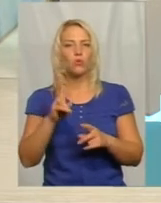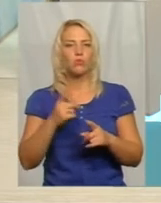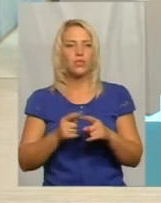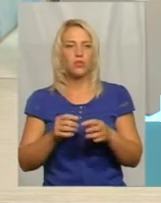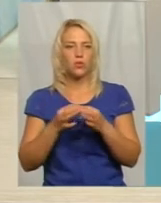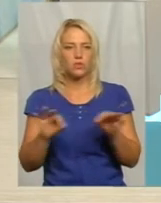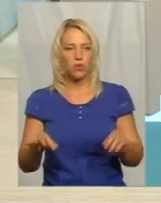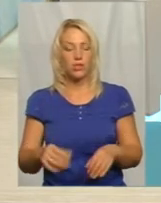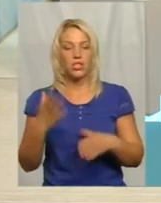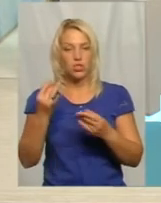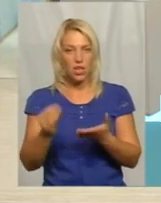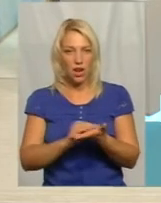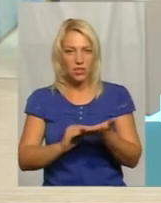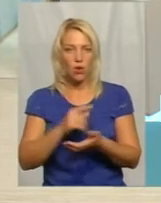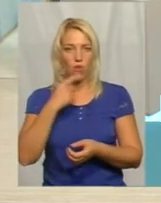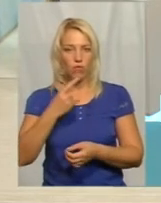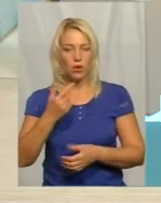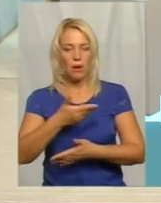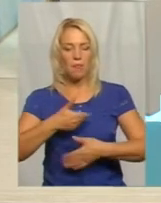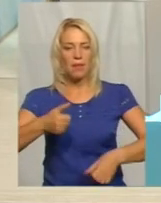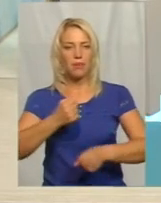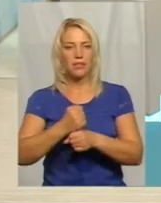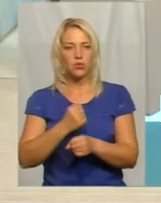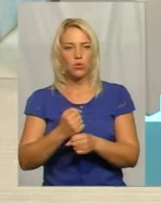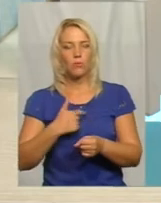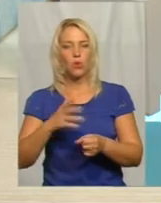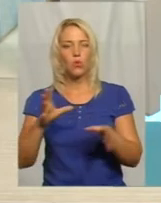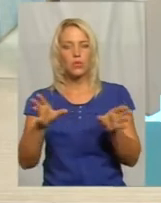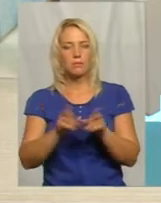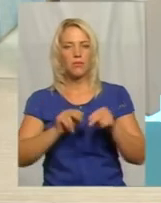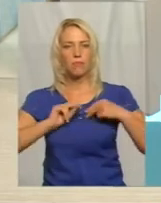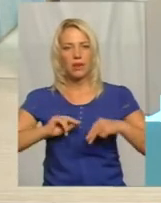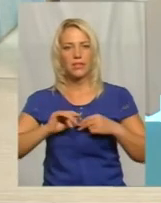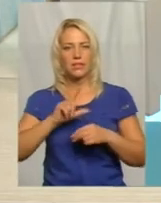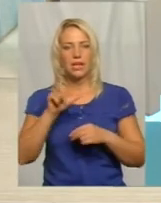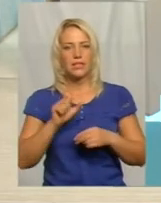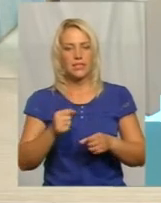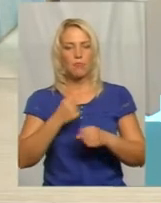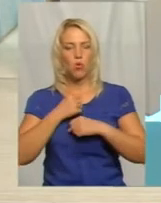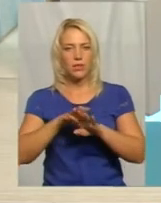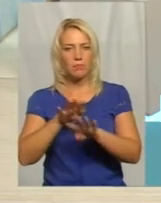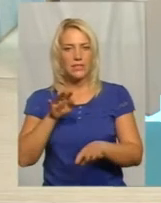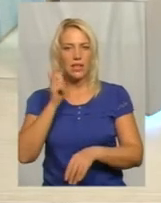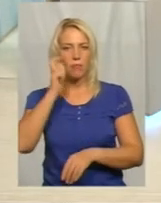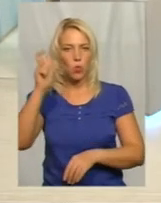Ще раз говорю, що ми працюємо у тісній співпраці зі Збройними силами України.